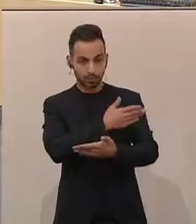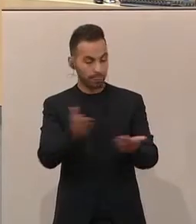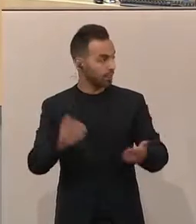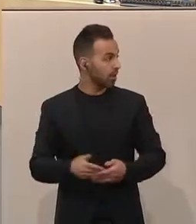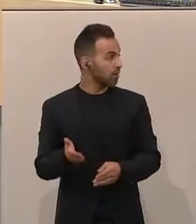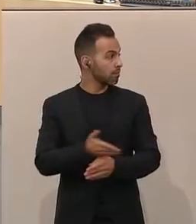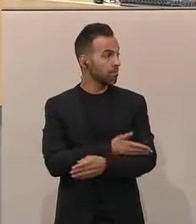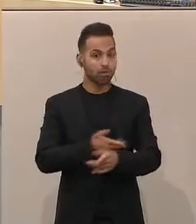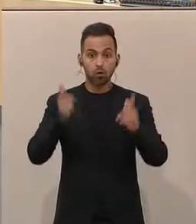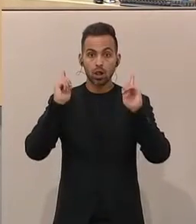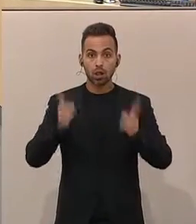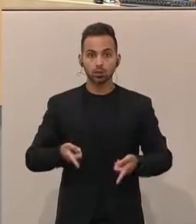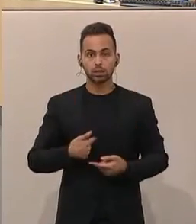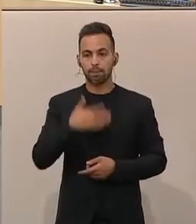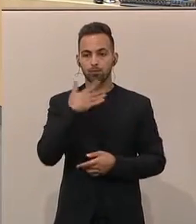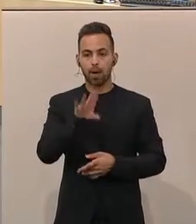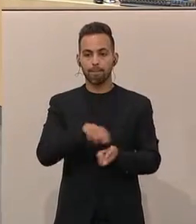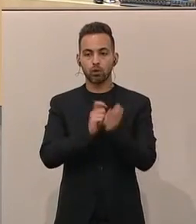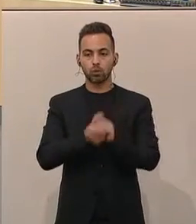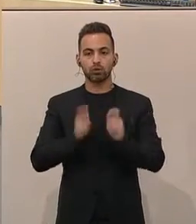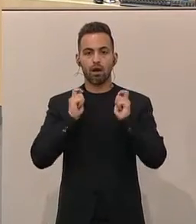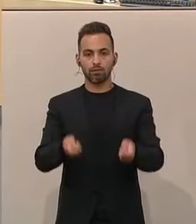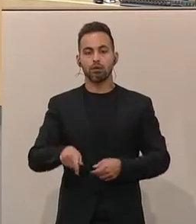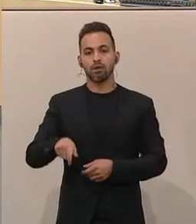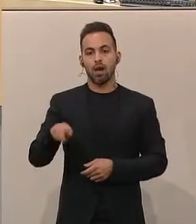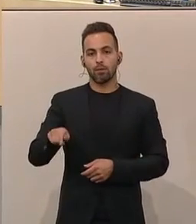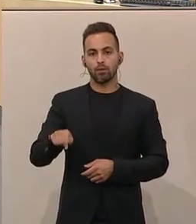Und am Wort ist Dagmar Belakowitsch von der FPÖ.